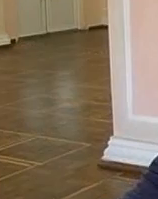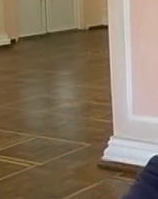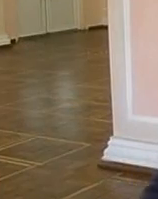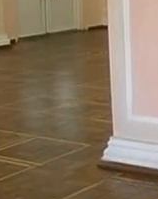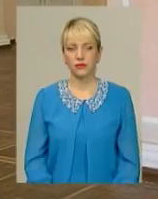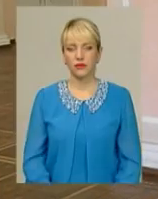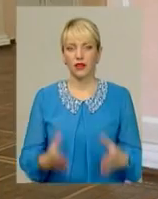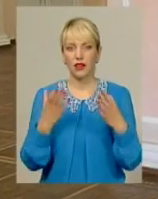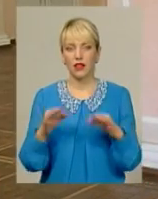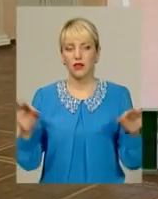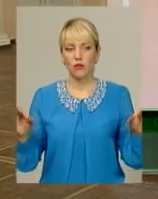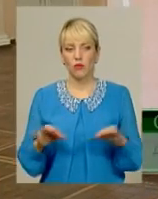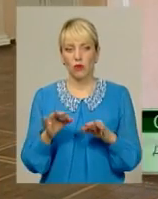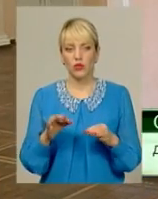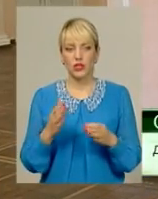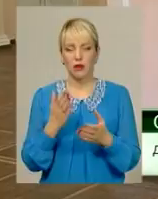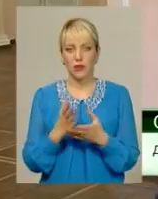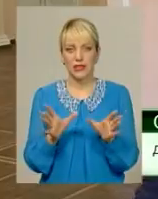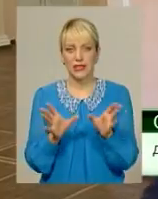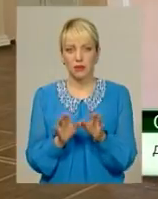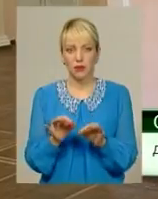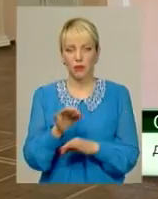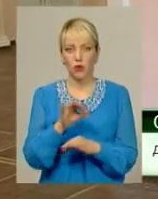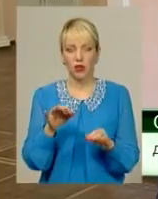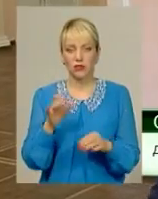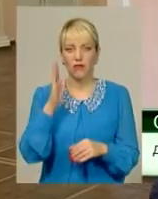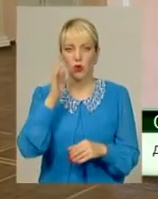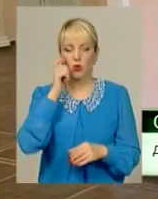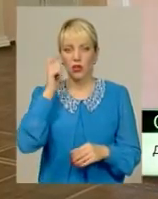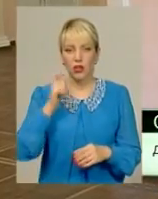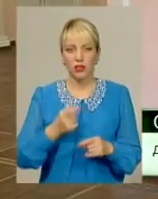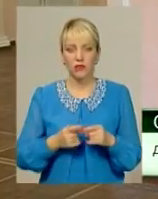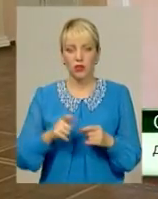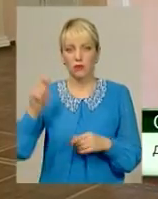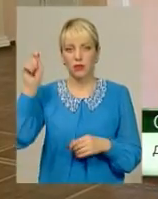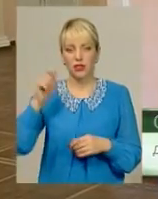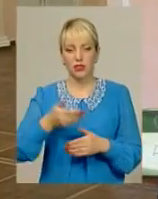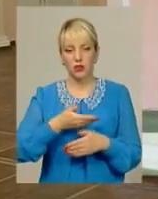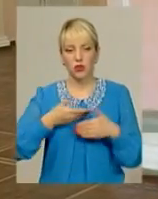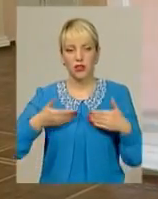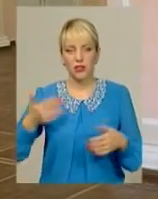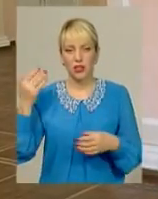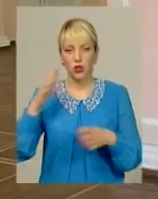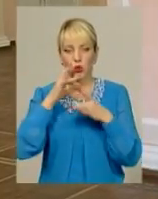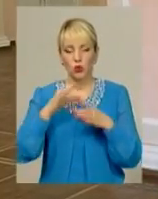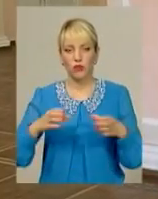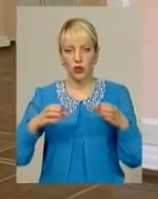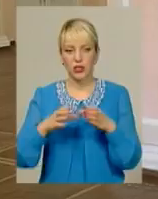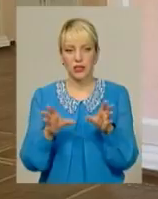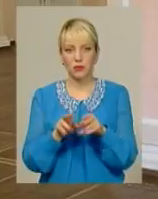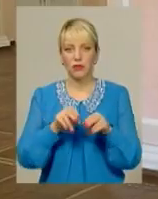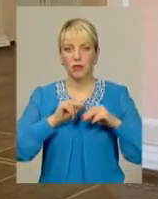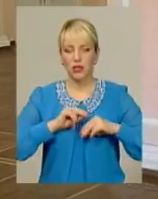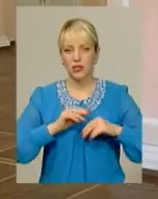День музики мати черговий спільний проєкт вже в Україні. Вони прилетіли до нас, і їхній духовий оркестр в співпраці з нашим